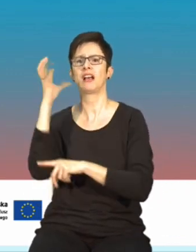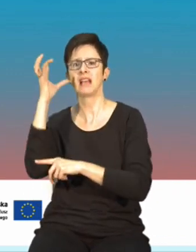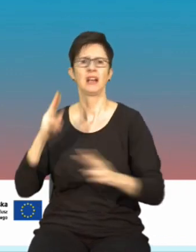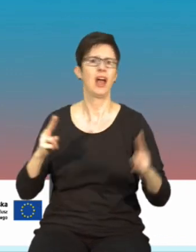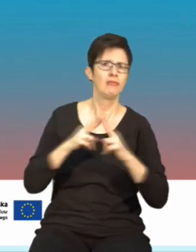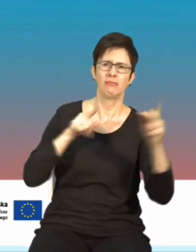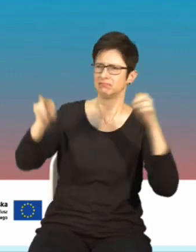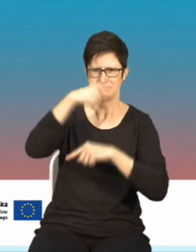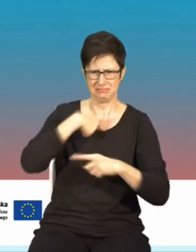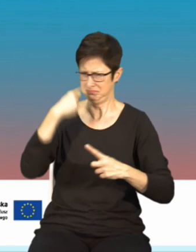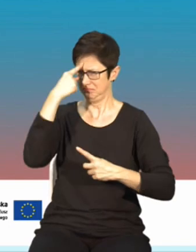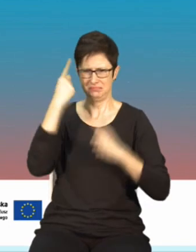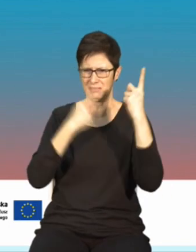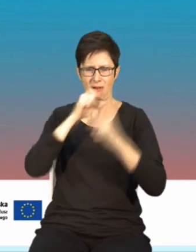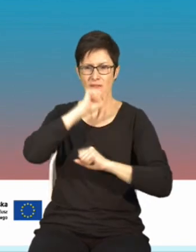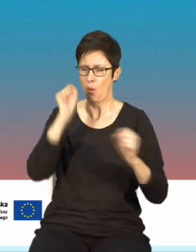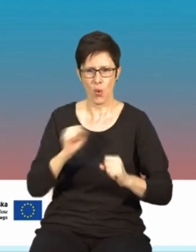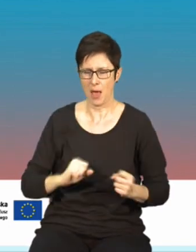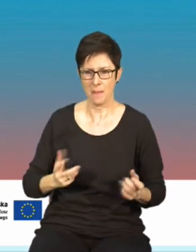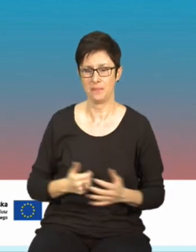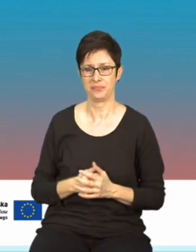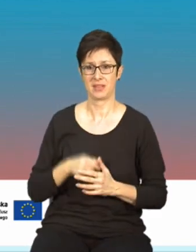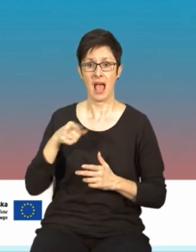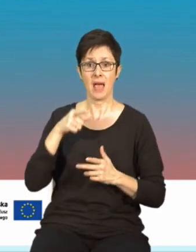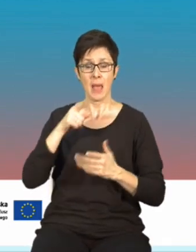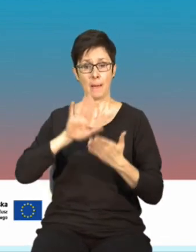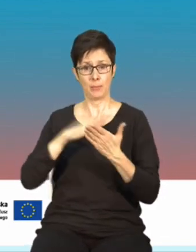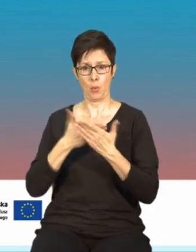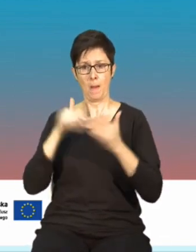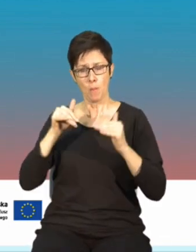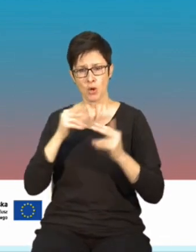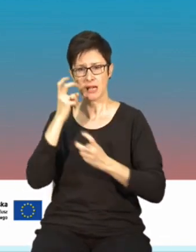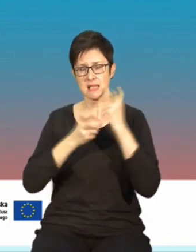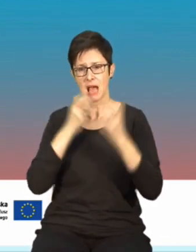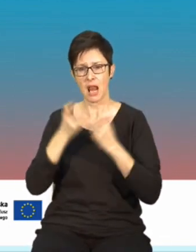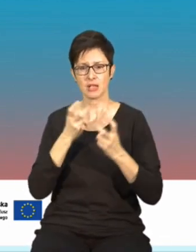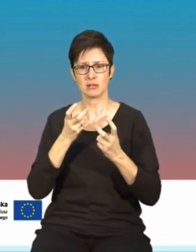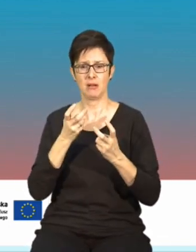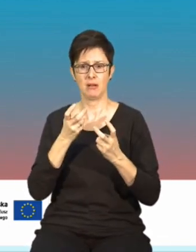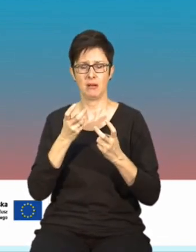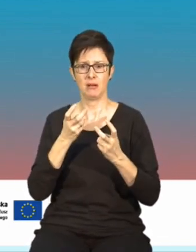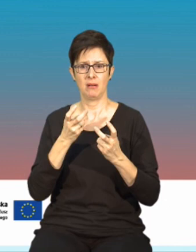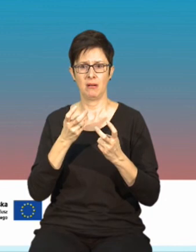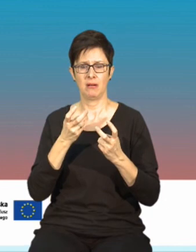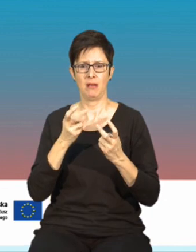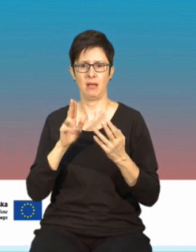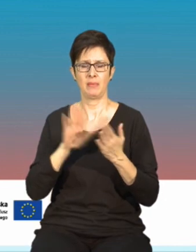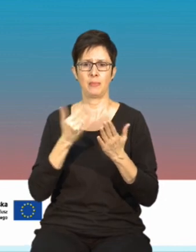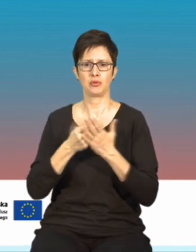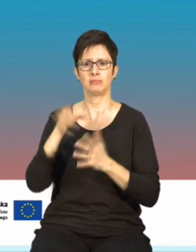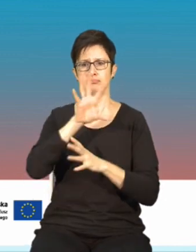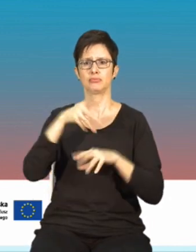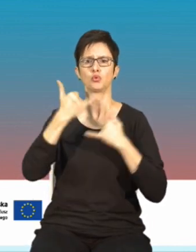funkcjonowania. Takie przykłady też można sobie znaleźć patrząc na różne manifestacje, na